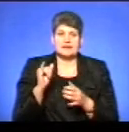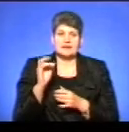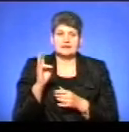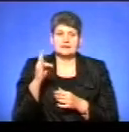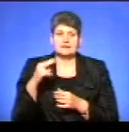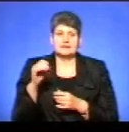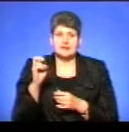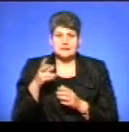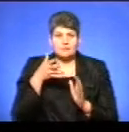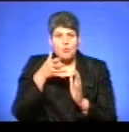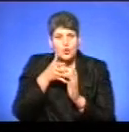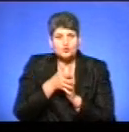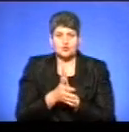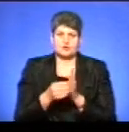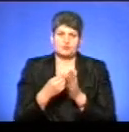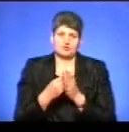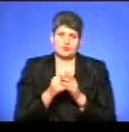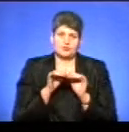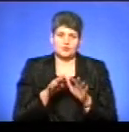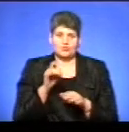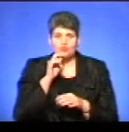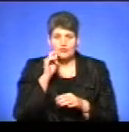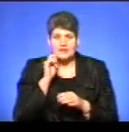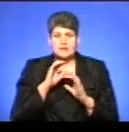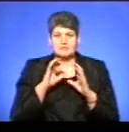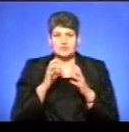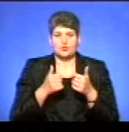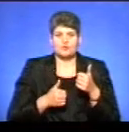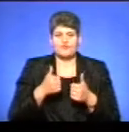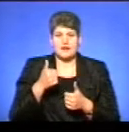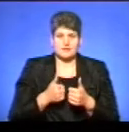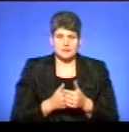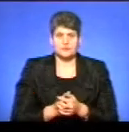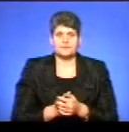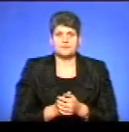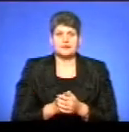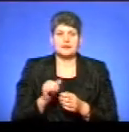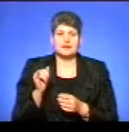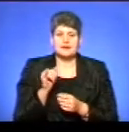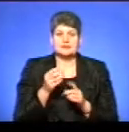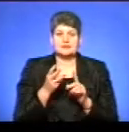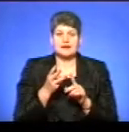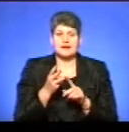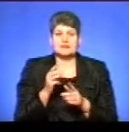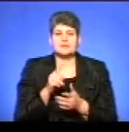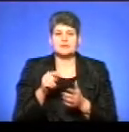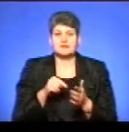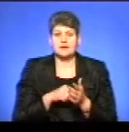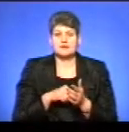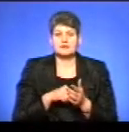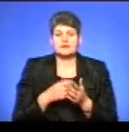прозорості бюджетного процесу України в міжнародному рейтингу. Ну і третє питання,